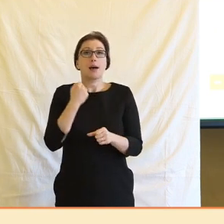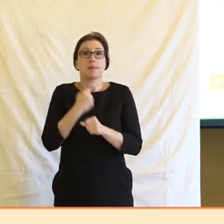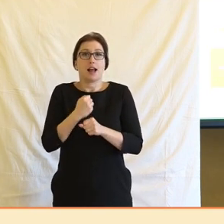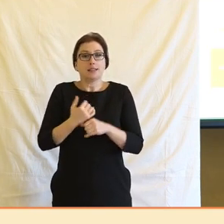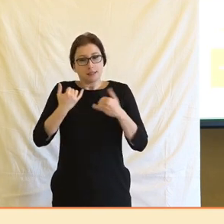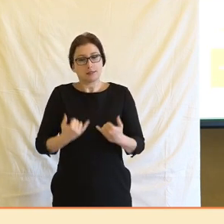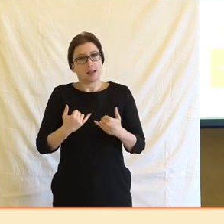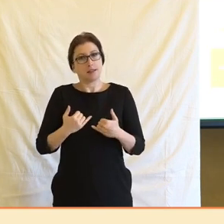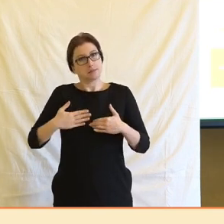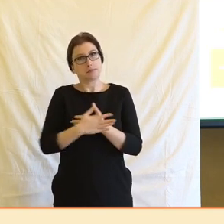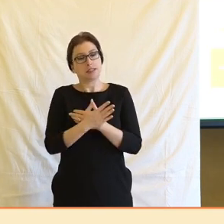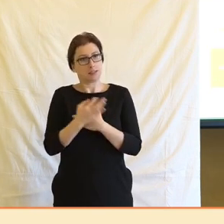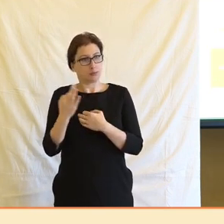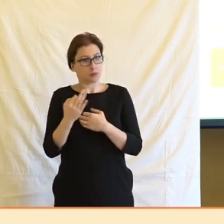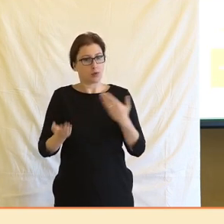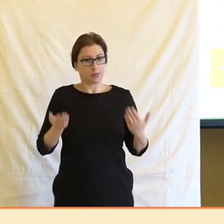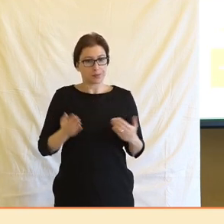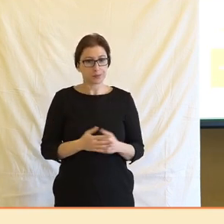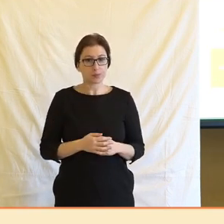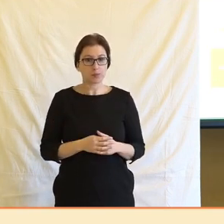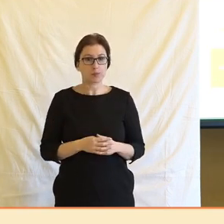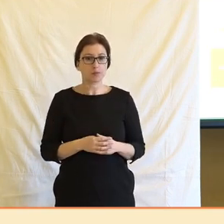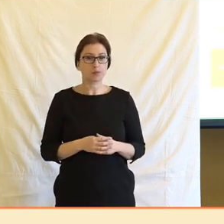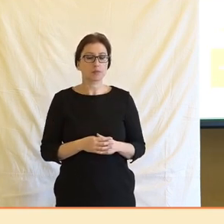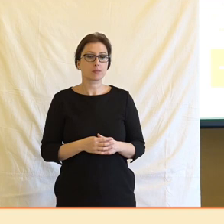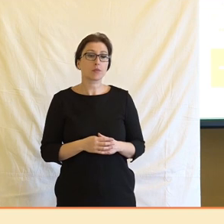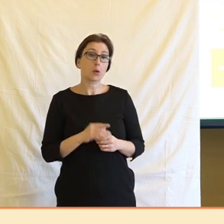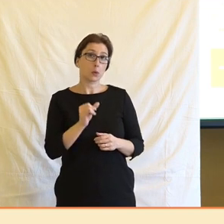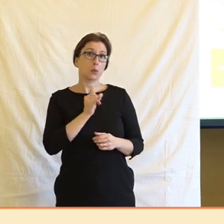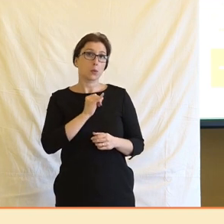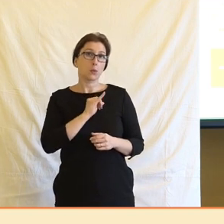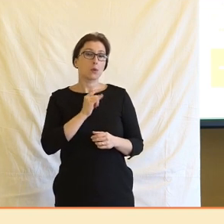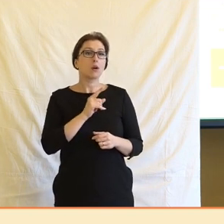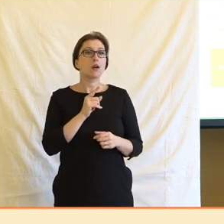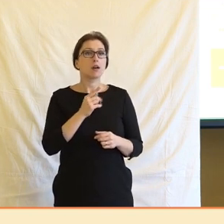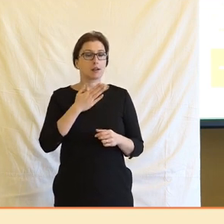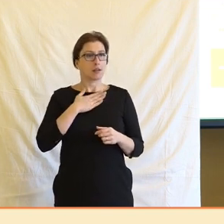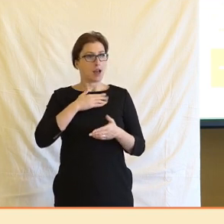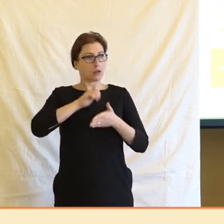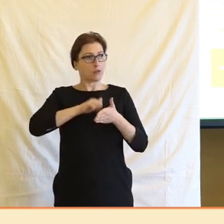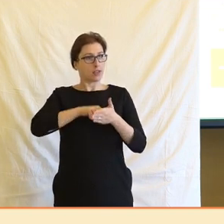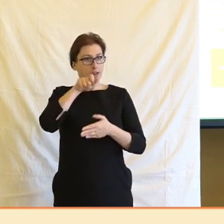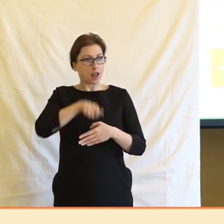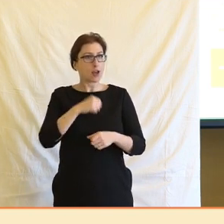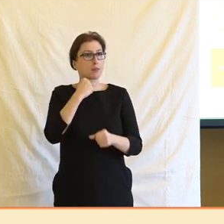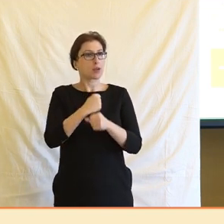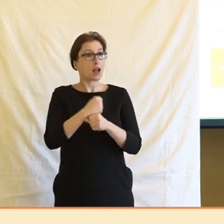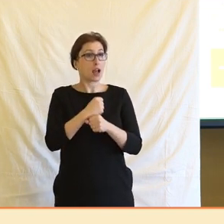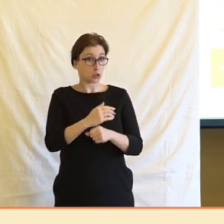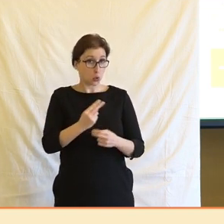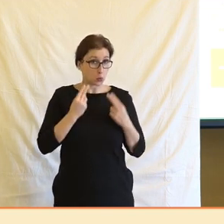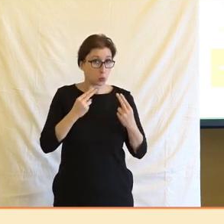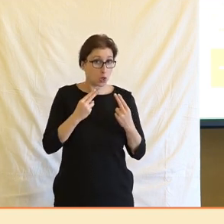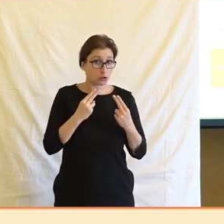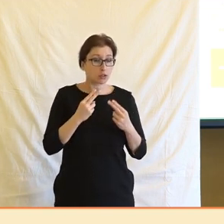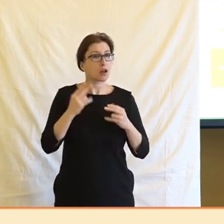dnes. Tak a teď právě to zajímavější, do jaké míry je pro vás při vaší práci důležitá. A tady